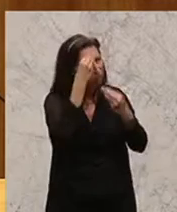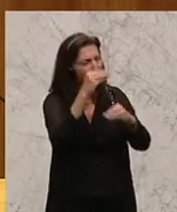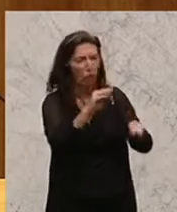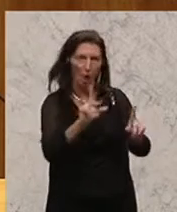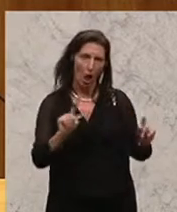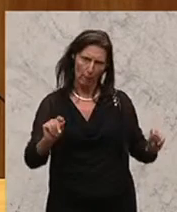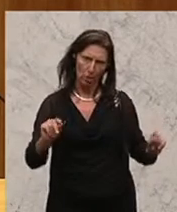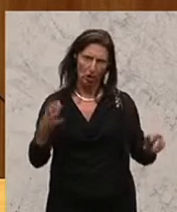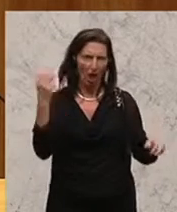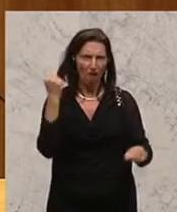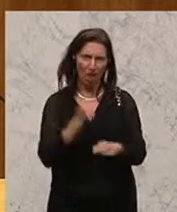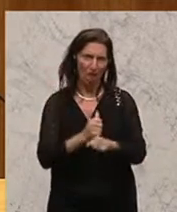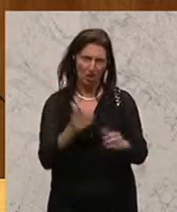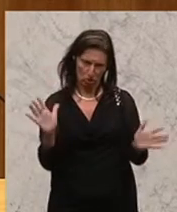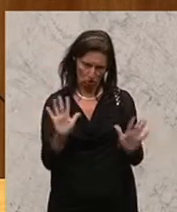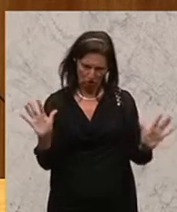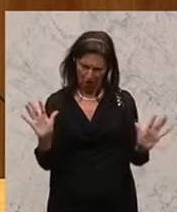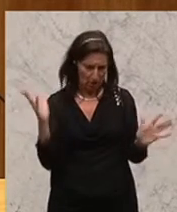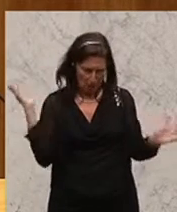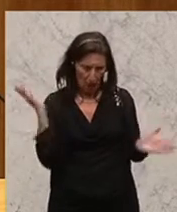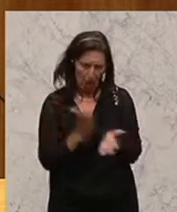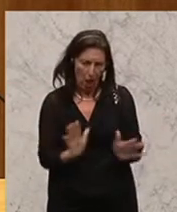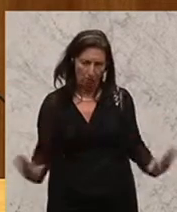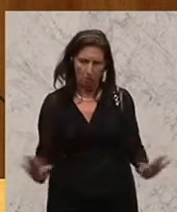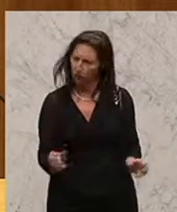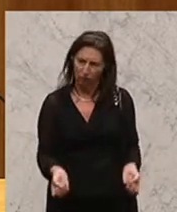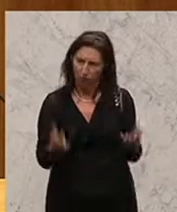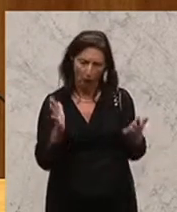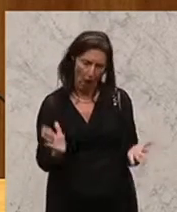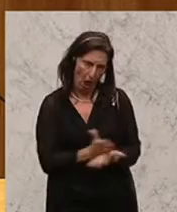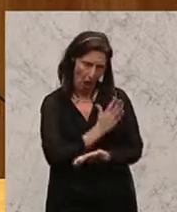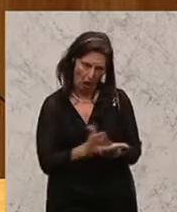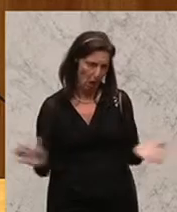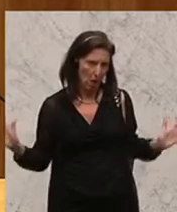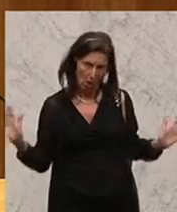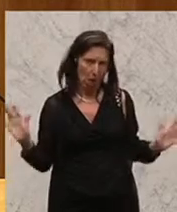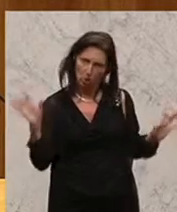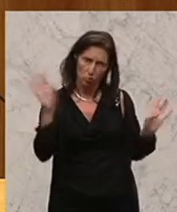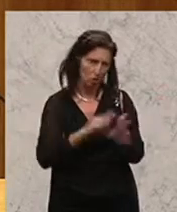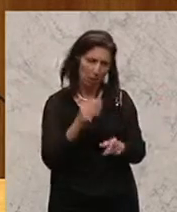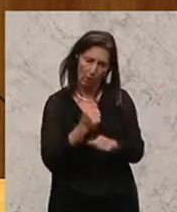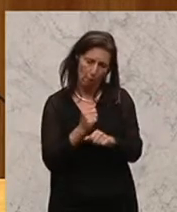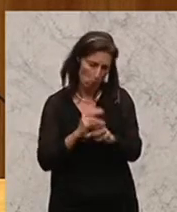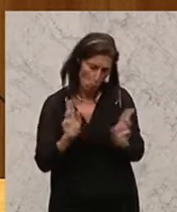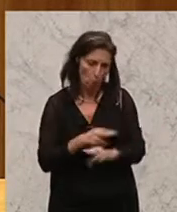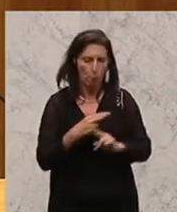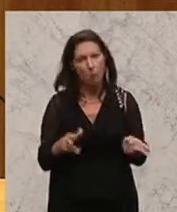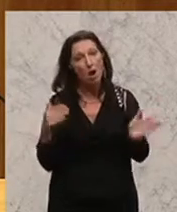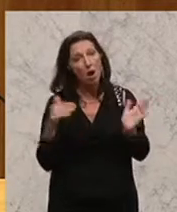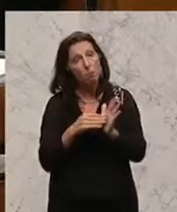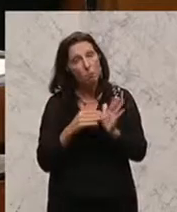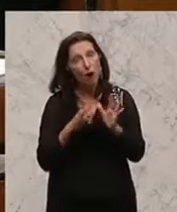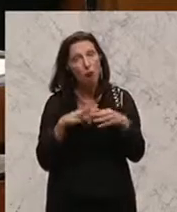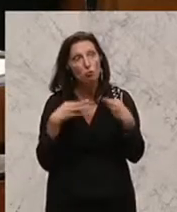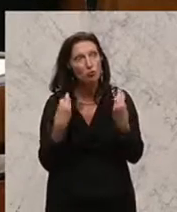mich verfassungsrechtlich alles auf. Dann ist es wirklich vorbei. Hier ist keine Zusammenarbeit möglich. Wir brauchen Zusammenarbeit, wo die